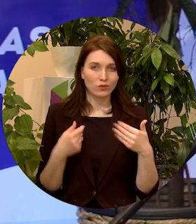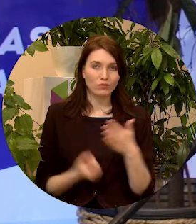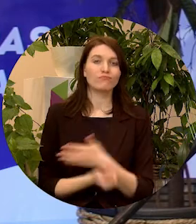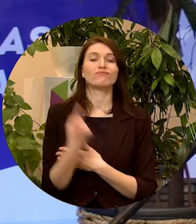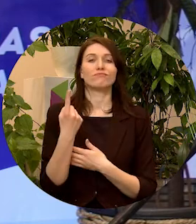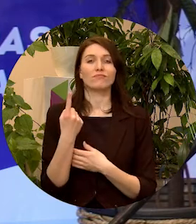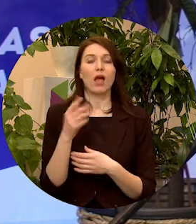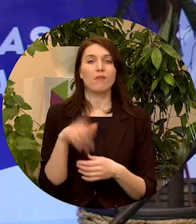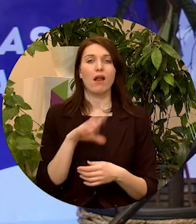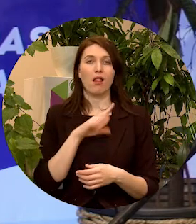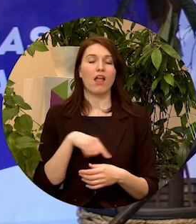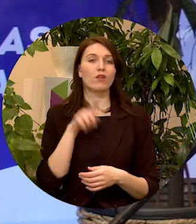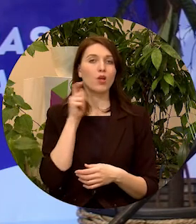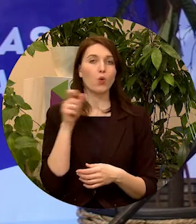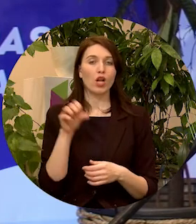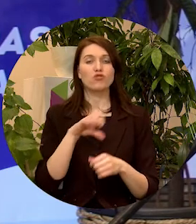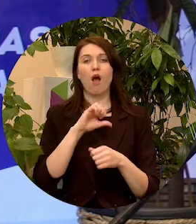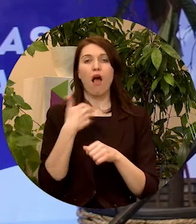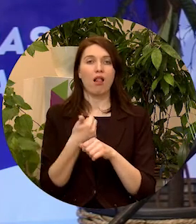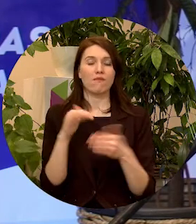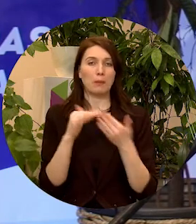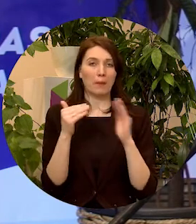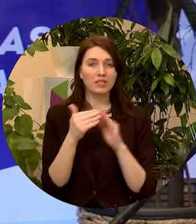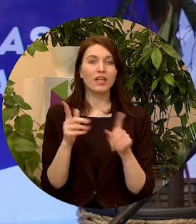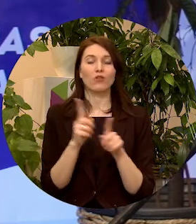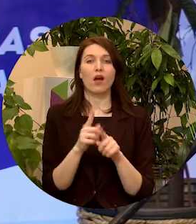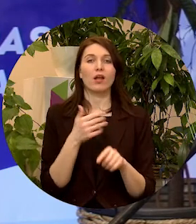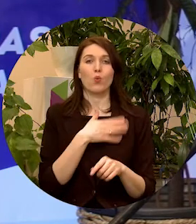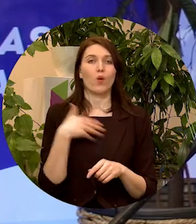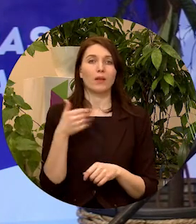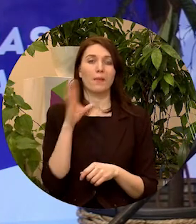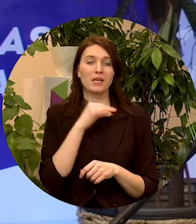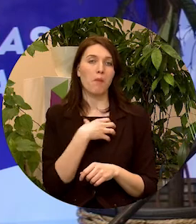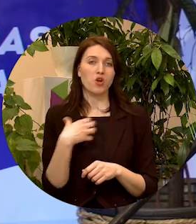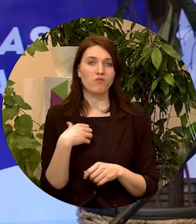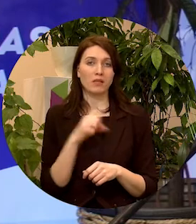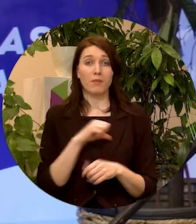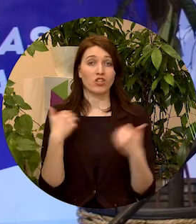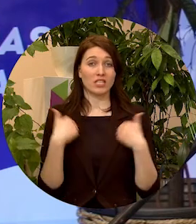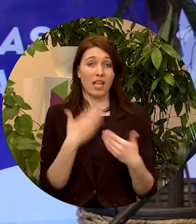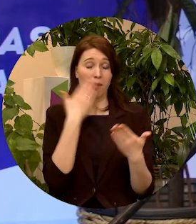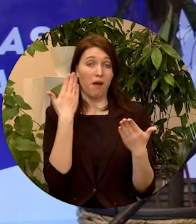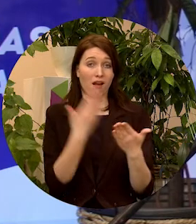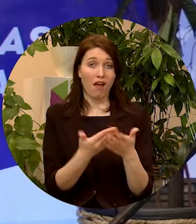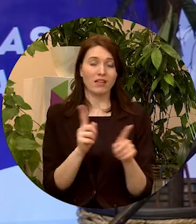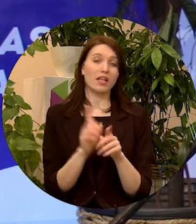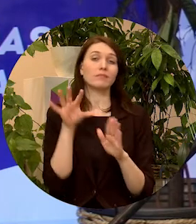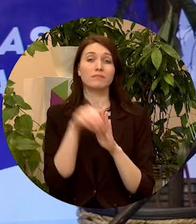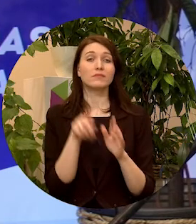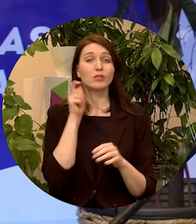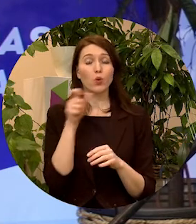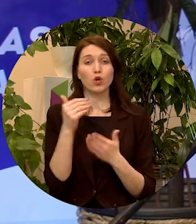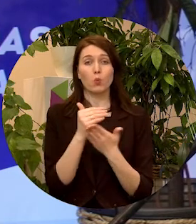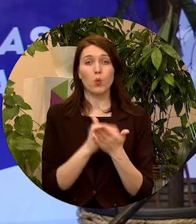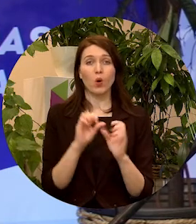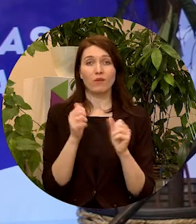Latvijas jauniešu galvas pilsētu, kas arī labi iespēja pašvaldībai sevi parādīt, iesaistīt jauniešu programmas